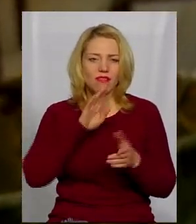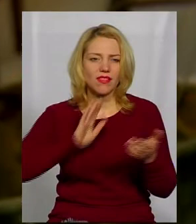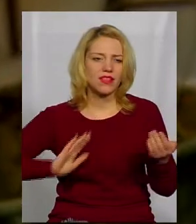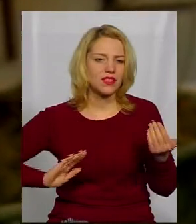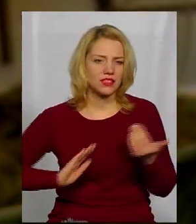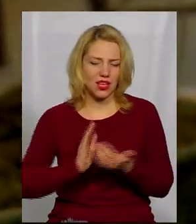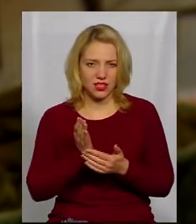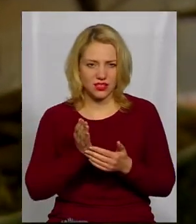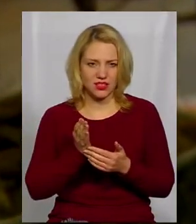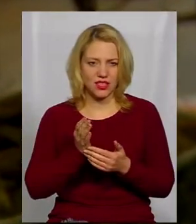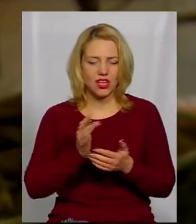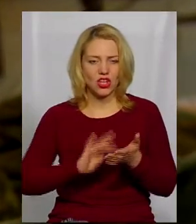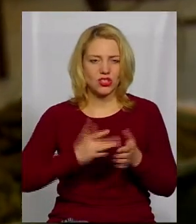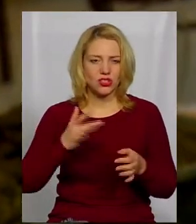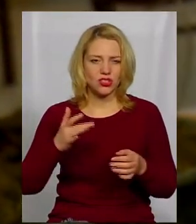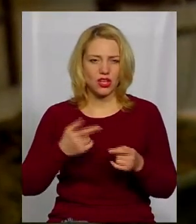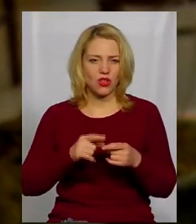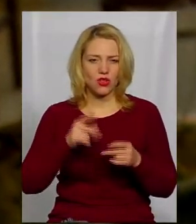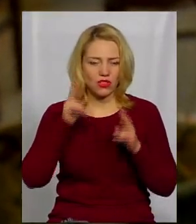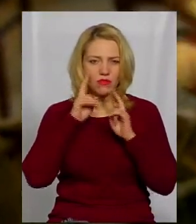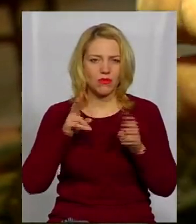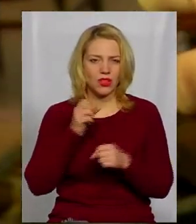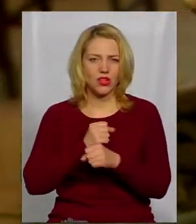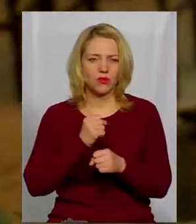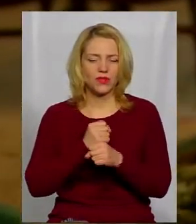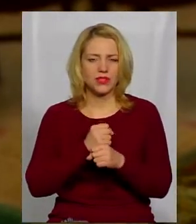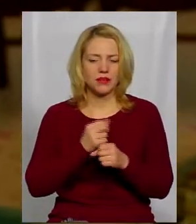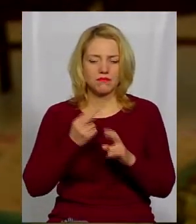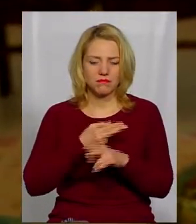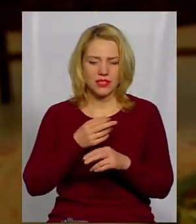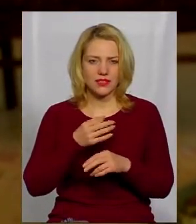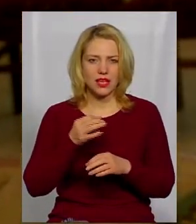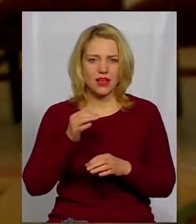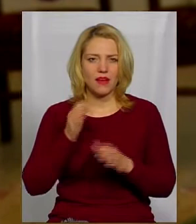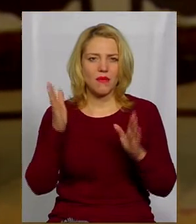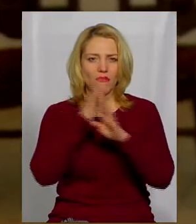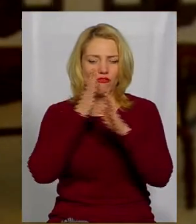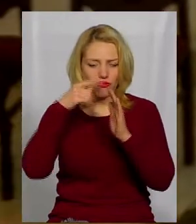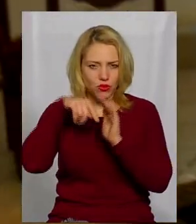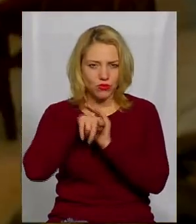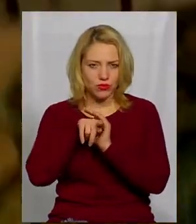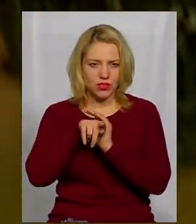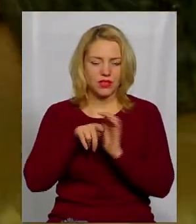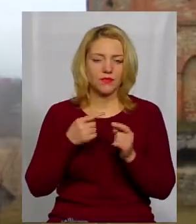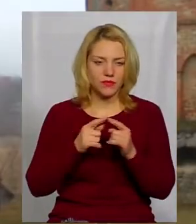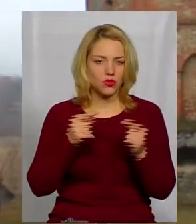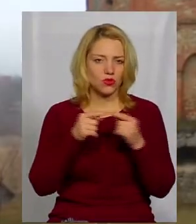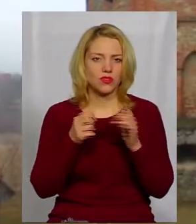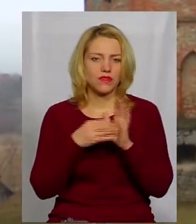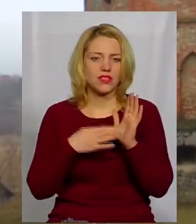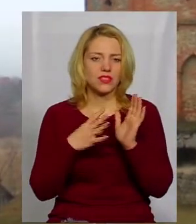не вміли робити скло без цих бульбашок, повітря всередині. Тобто це теж трохи раніше, ніж кінець 19-го століття.